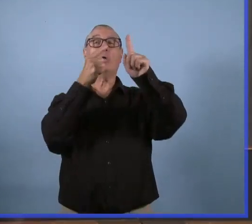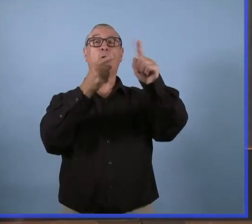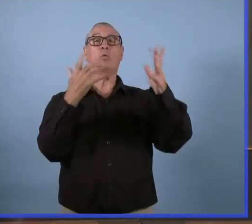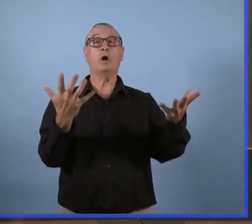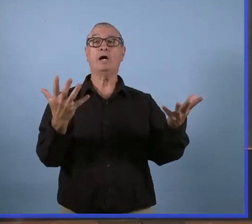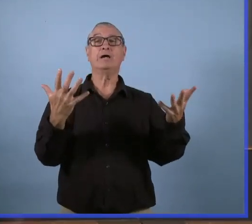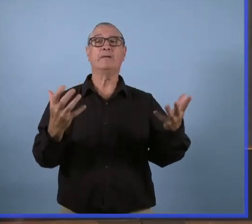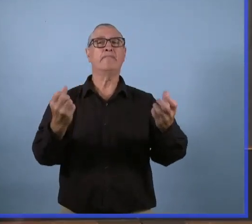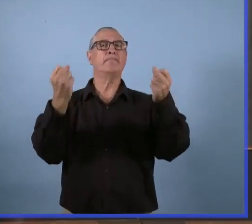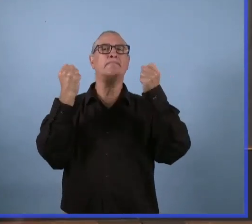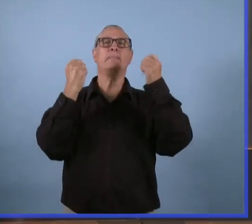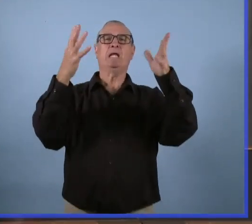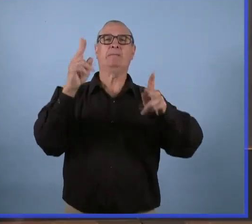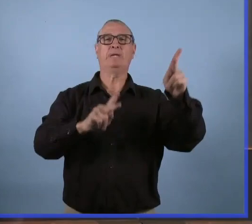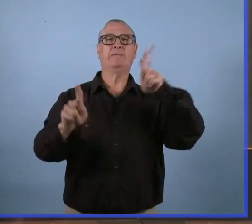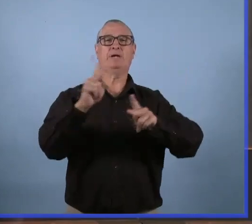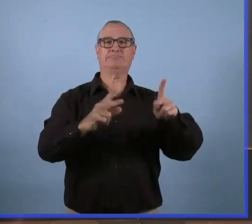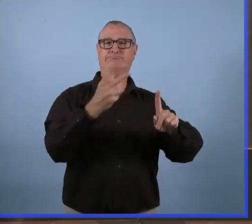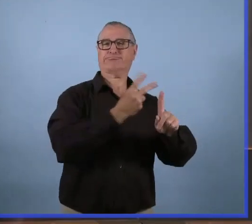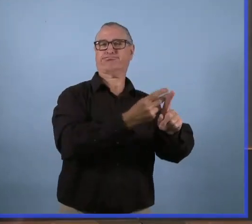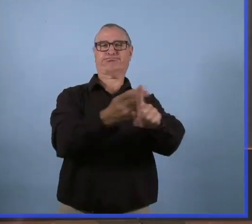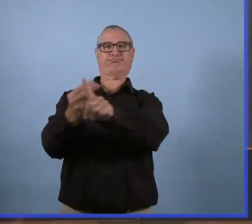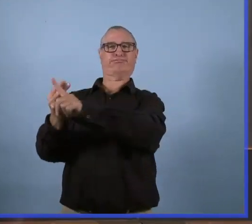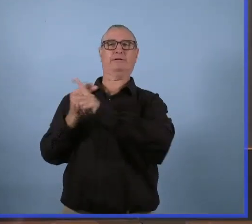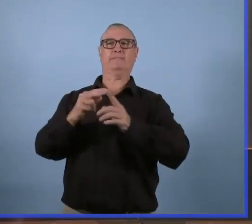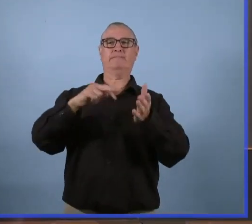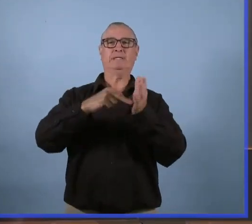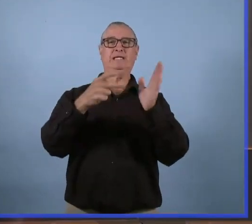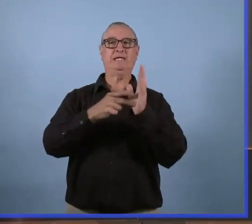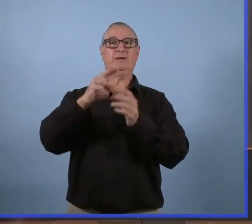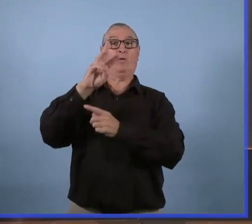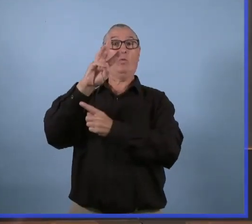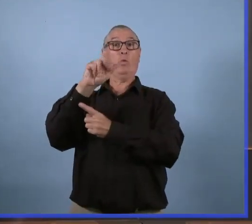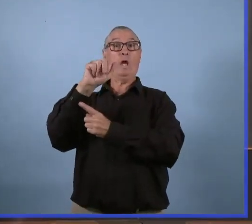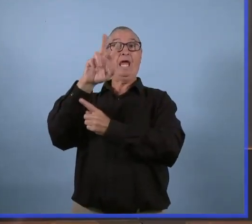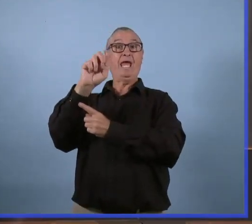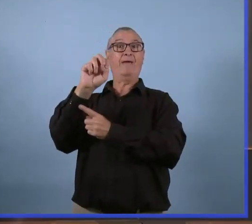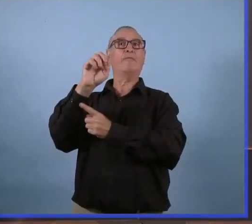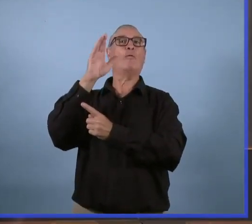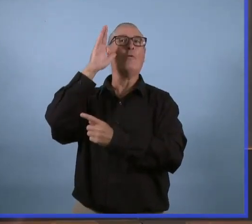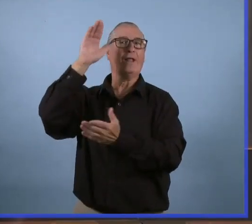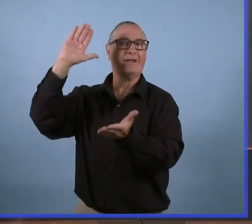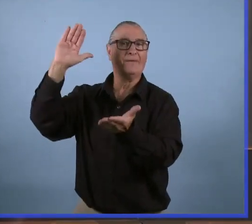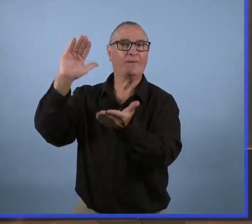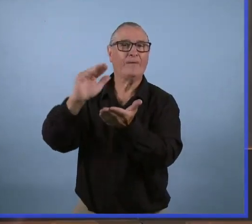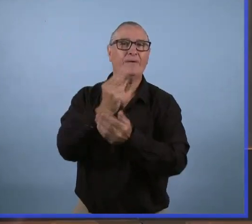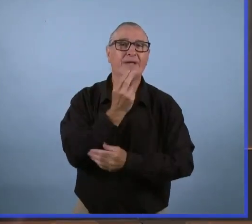vaccinée, ça limite les risques d'une vague. On aura encore une vague, mais ce ne sera peut-être pas un tsunami.